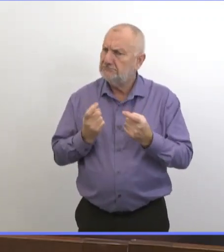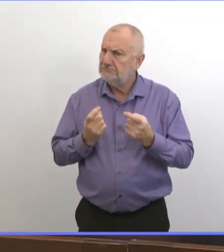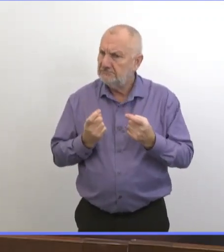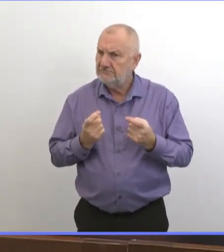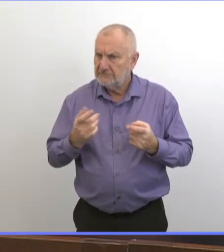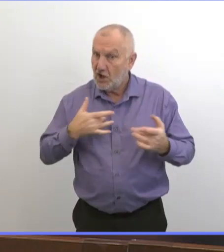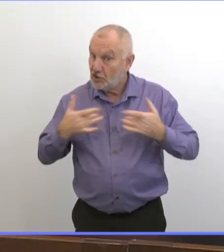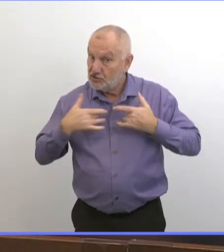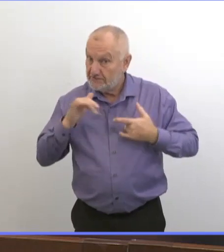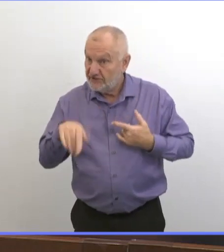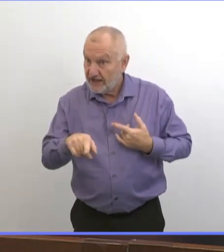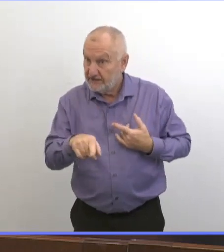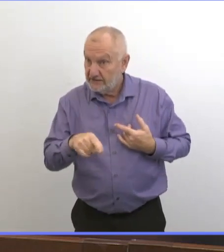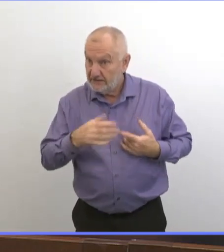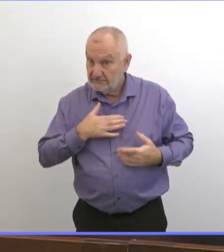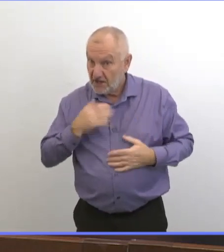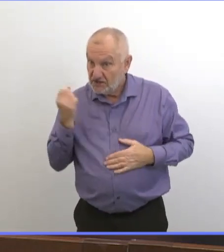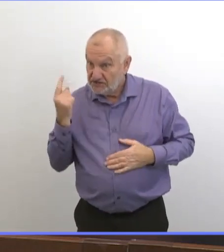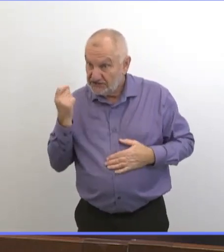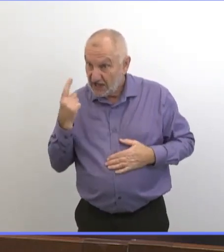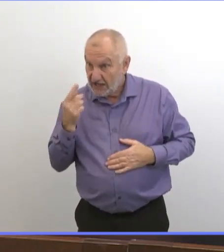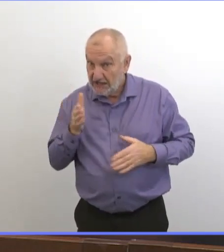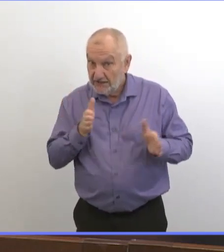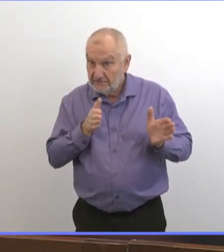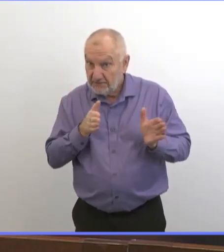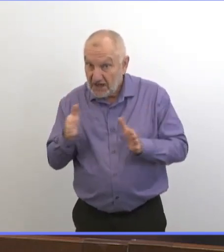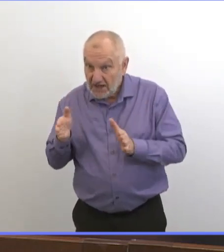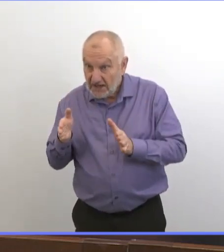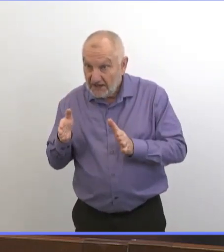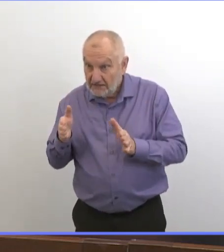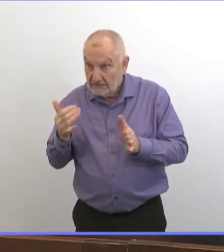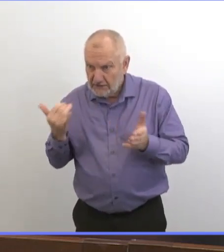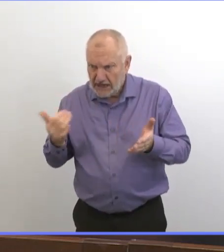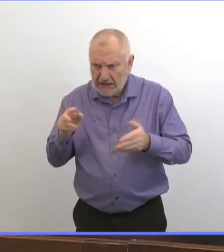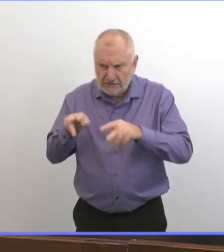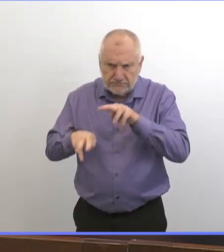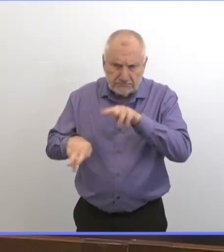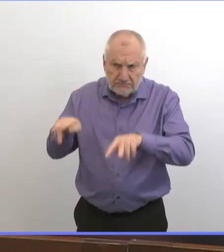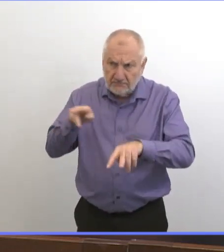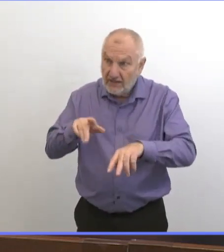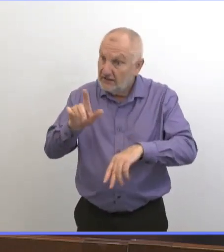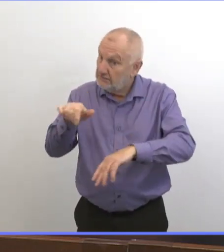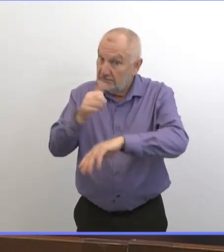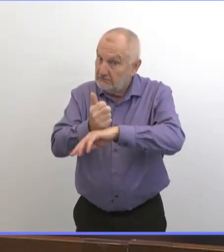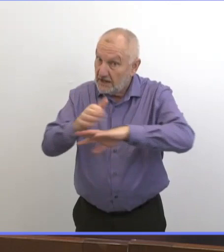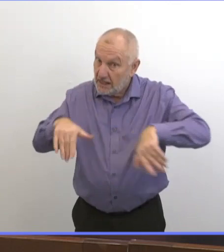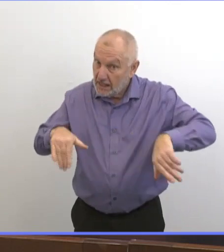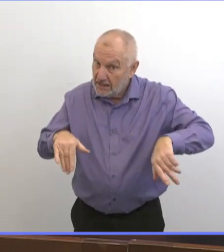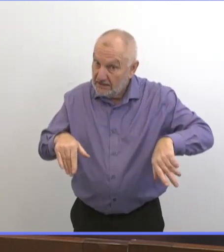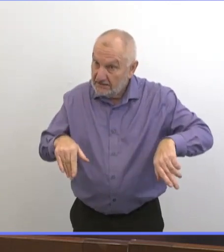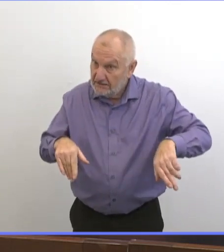ce propos. De ce que je comprends, c'est que ce plan est en train d'être réexaminé. Il n'a pas encore été mis en place.